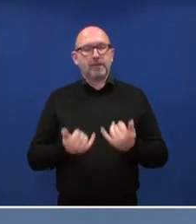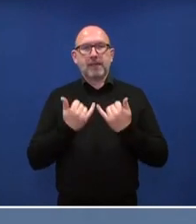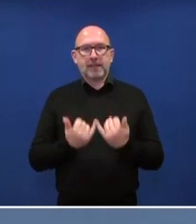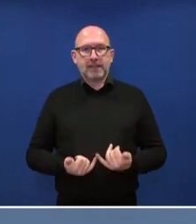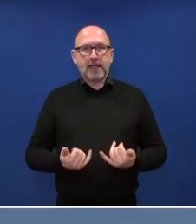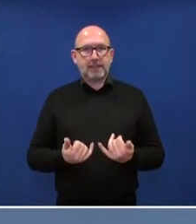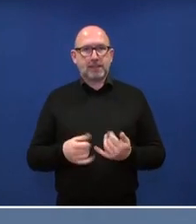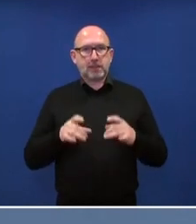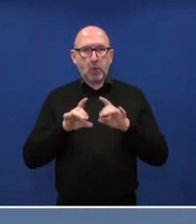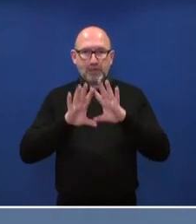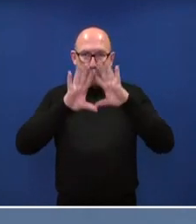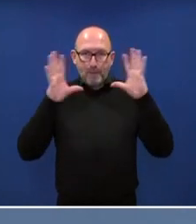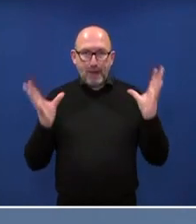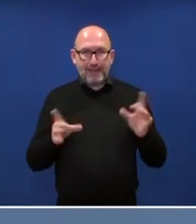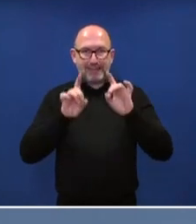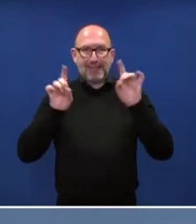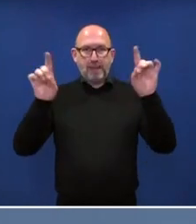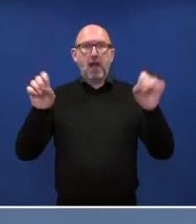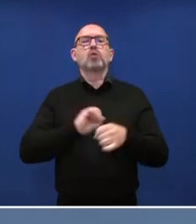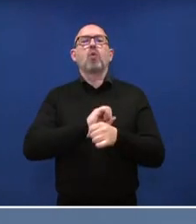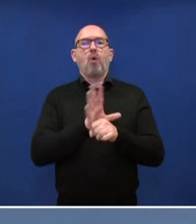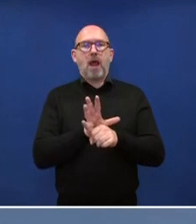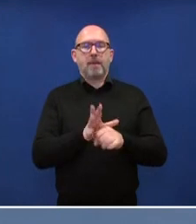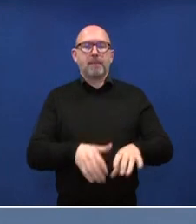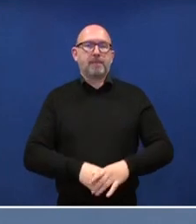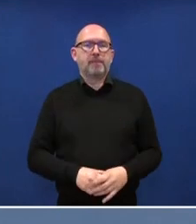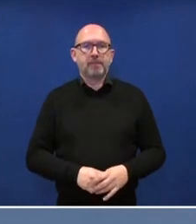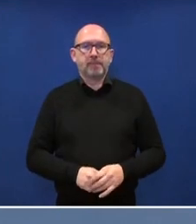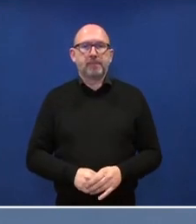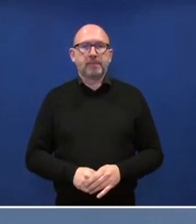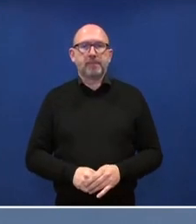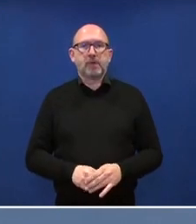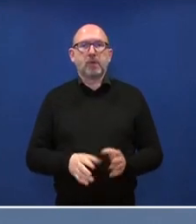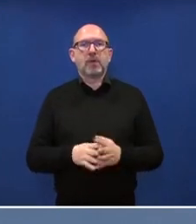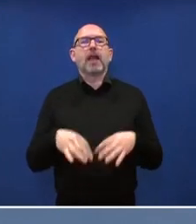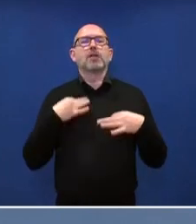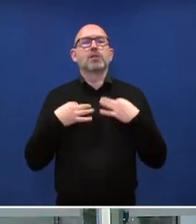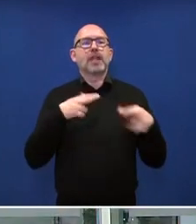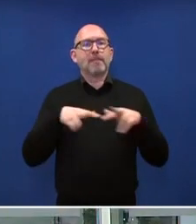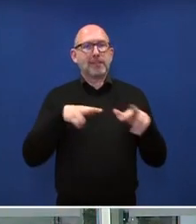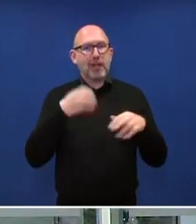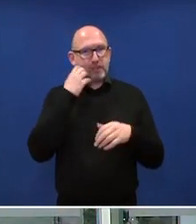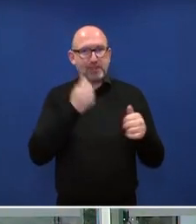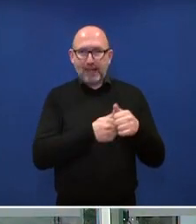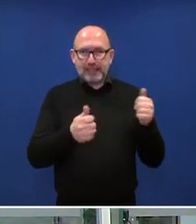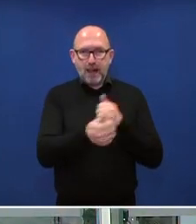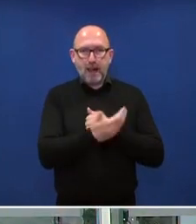Komplex Corona. Und da bräuchten wir das Gesundheitsministerium wieder vorne.